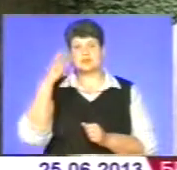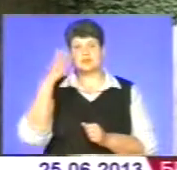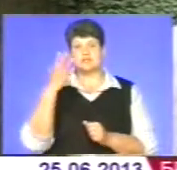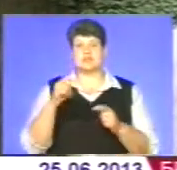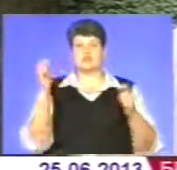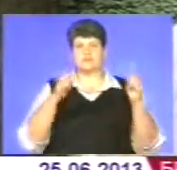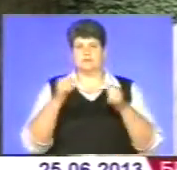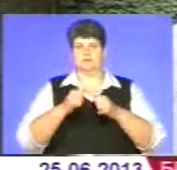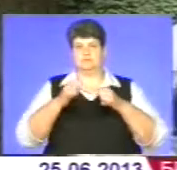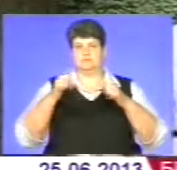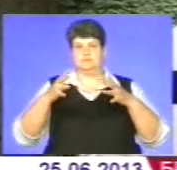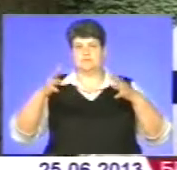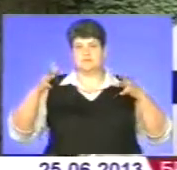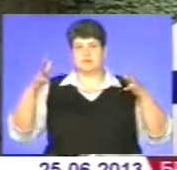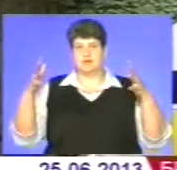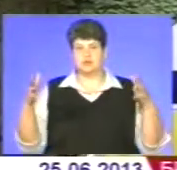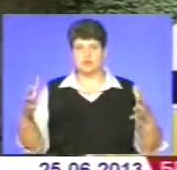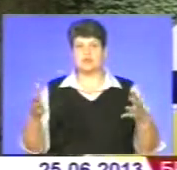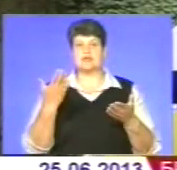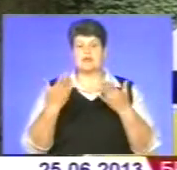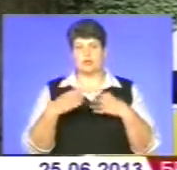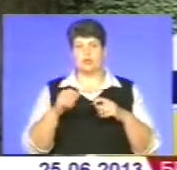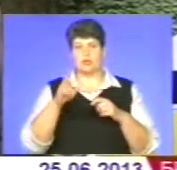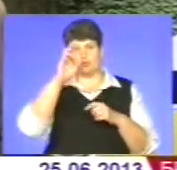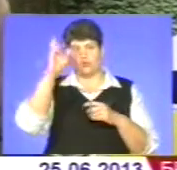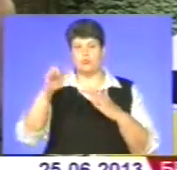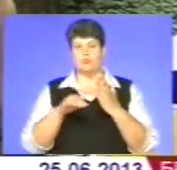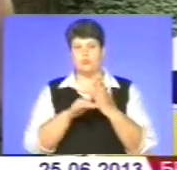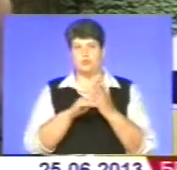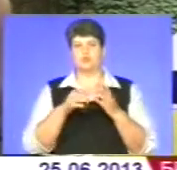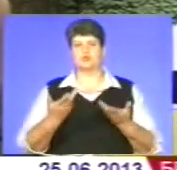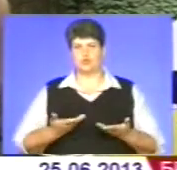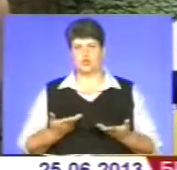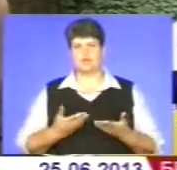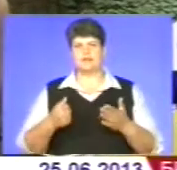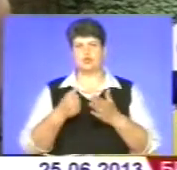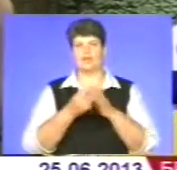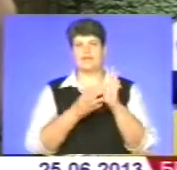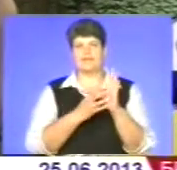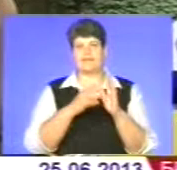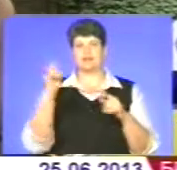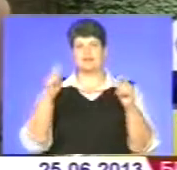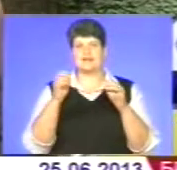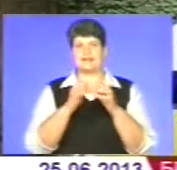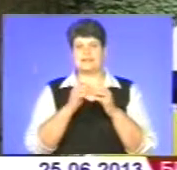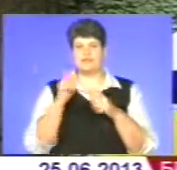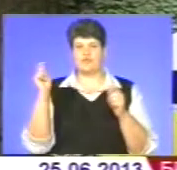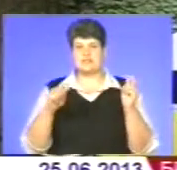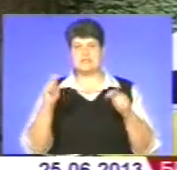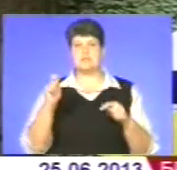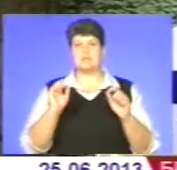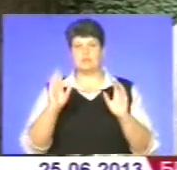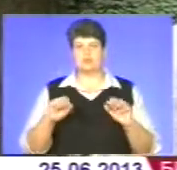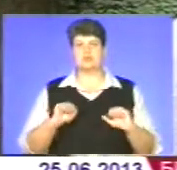розростається, фестиваль збільшується. І якщо десь Бог нам сім разом дожити до 9-го фестивалю, до 10-го, то ми будемо